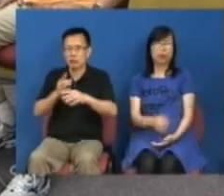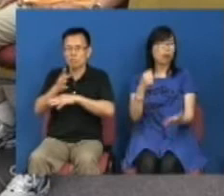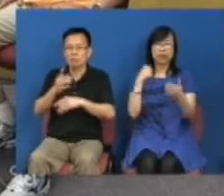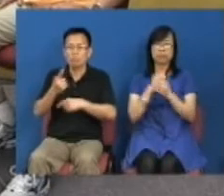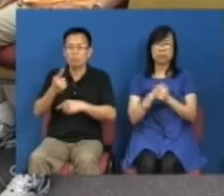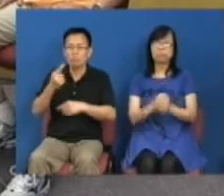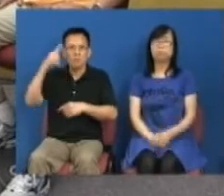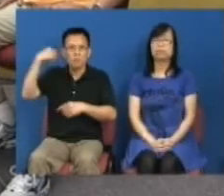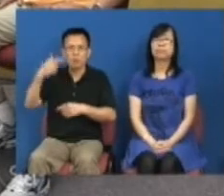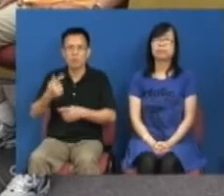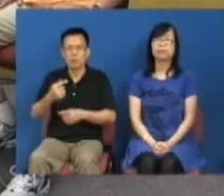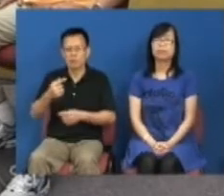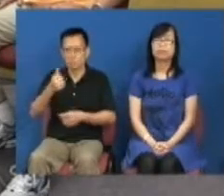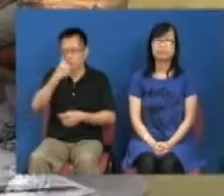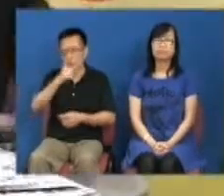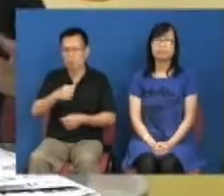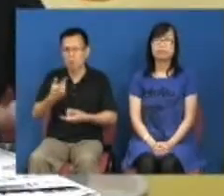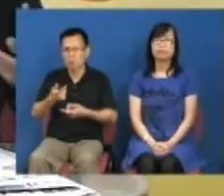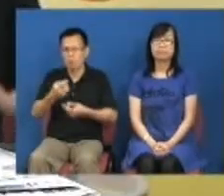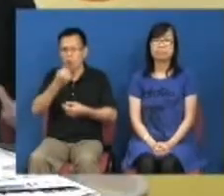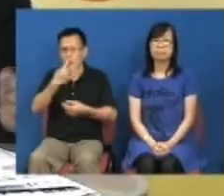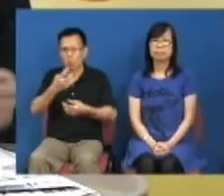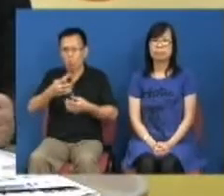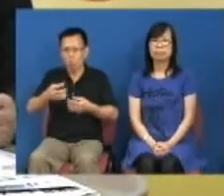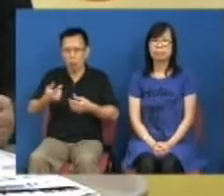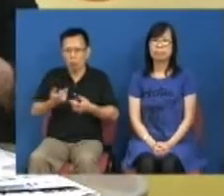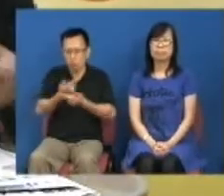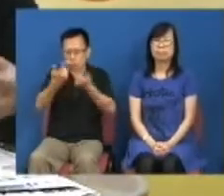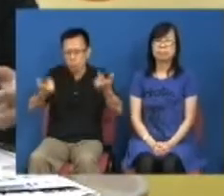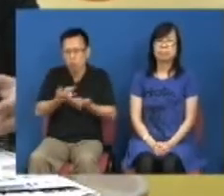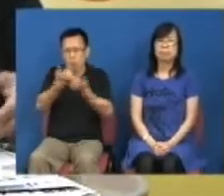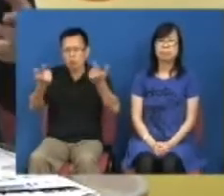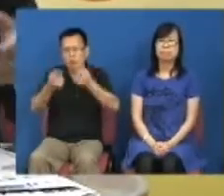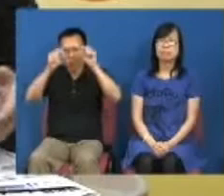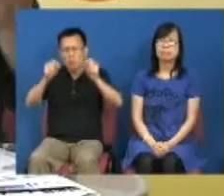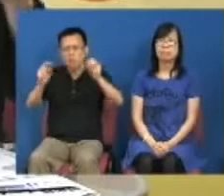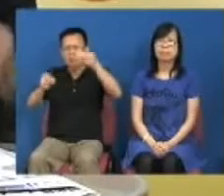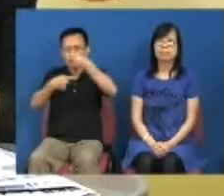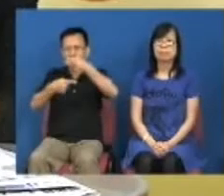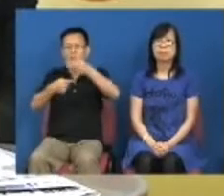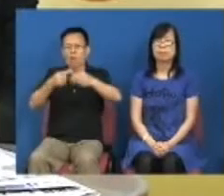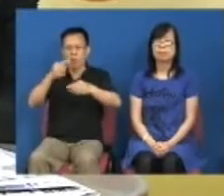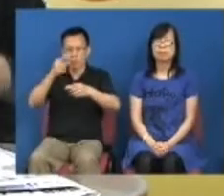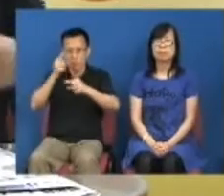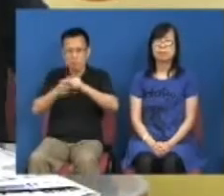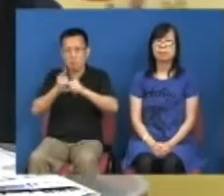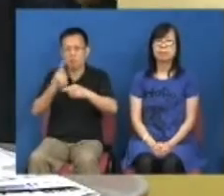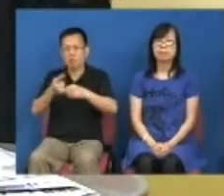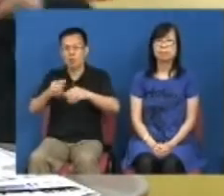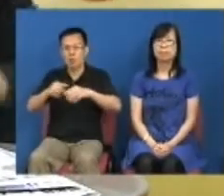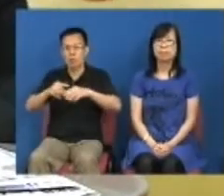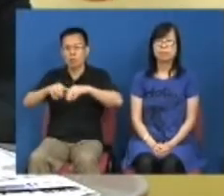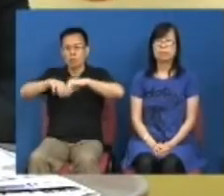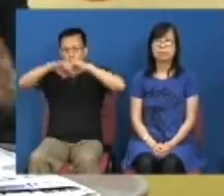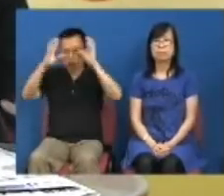很可惜好了香港一罗罗的问题7月1日是否真的能够为市民一下子全部